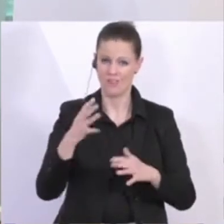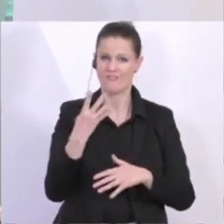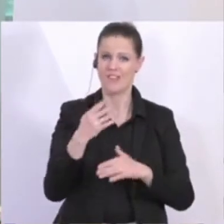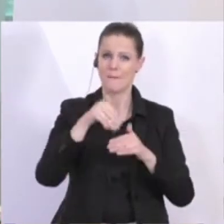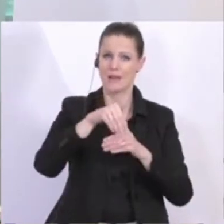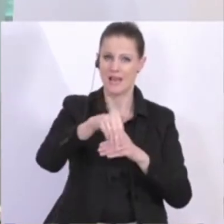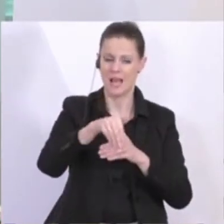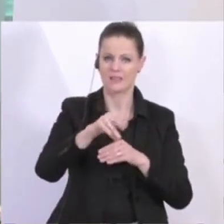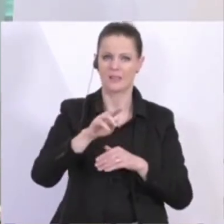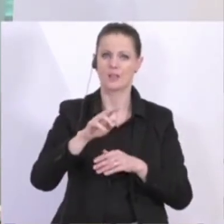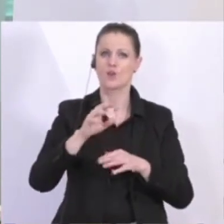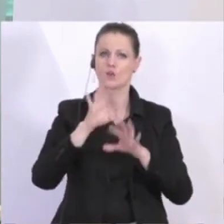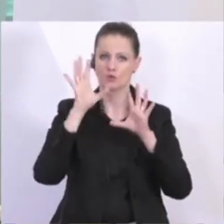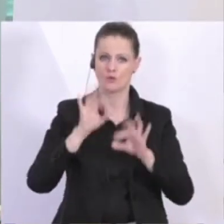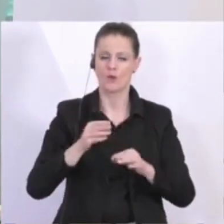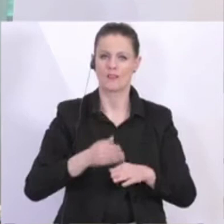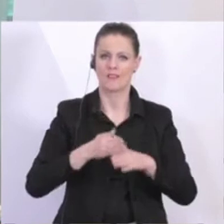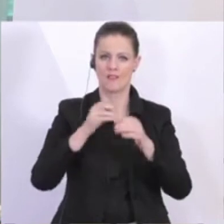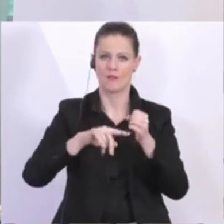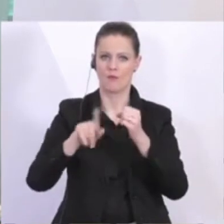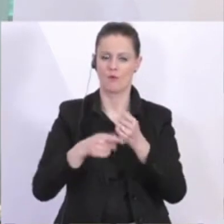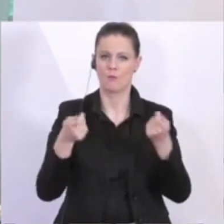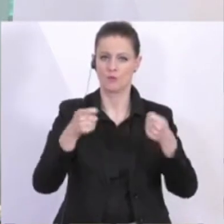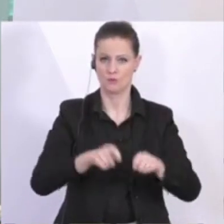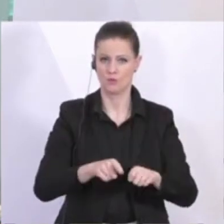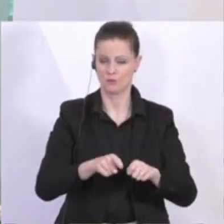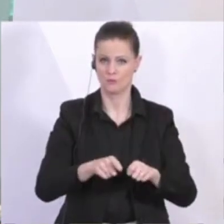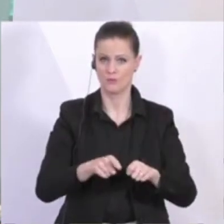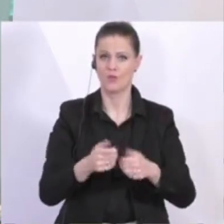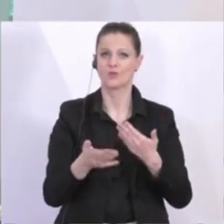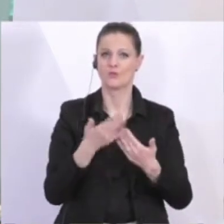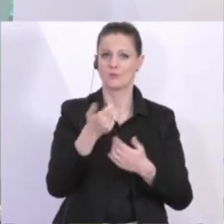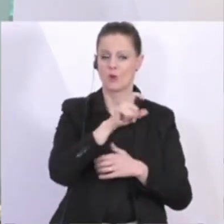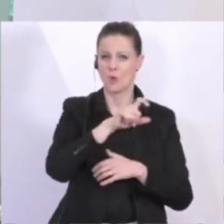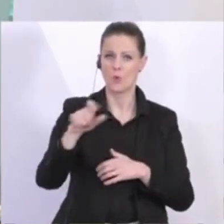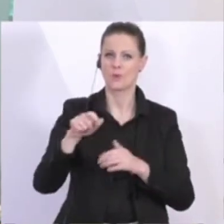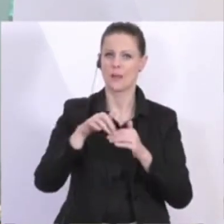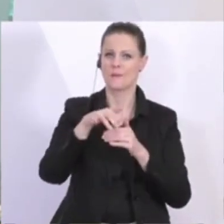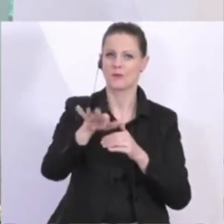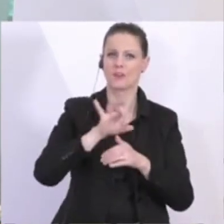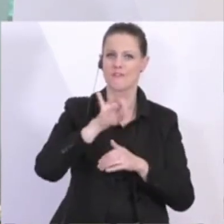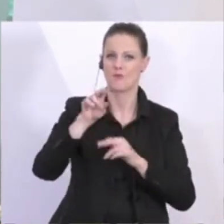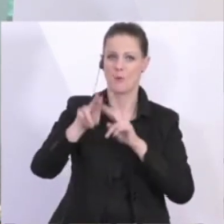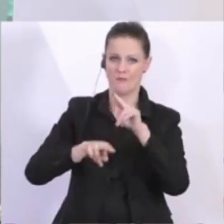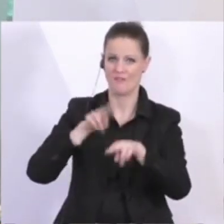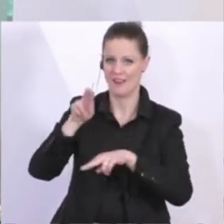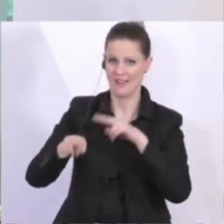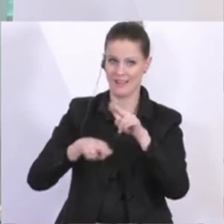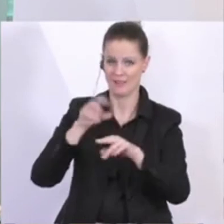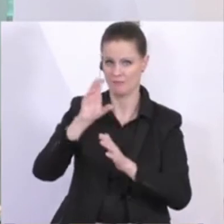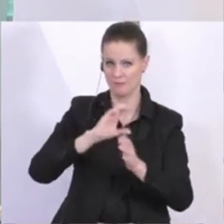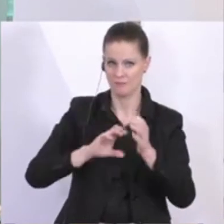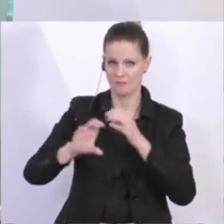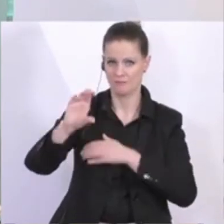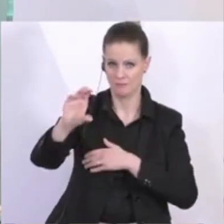beschlossen. Auch da ist bereits viel Geld geflossen. Zum Beispiel 100 Millionen Euro für die Pflege. Denn hier haben wir eine große